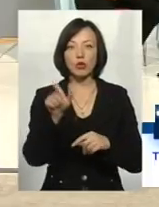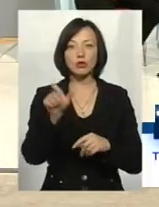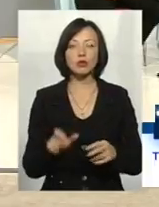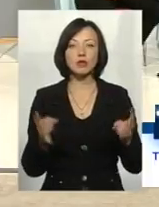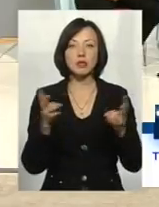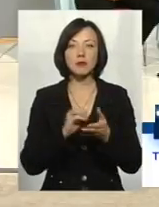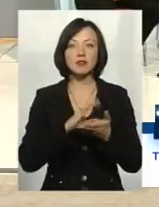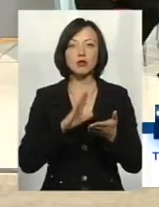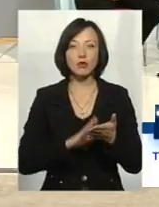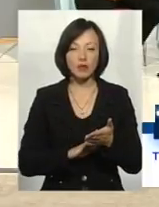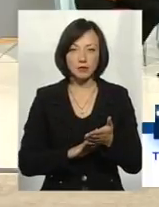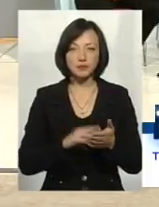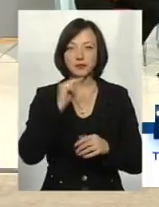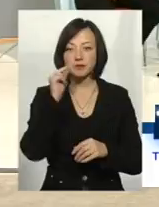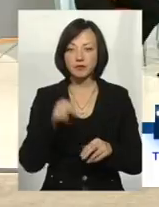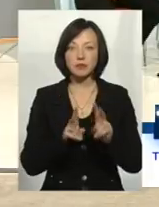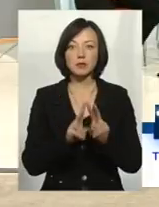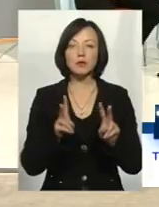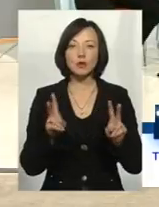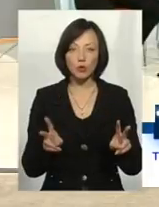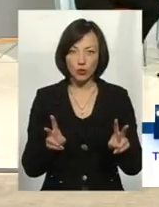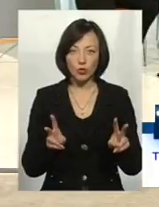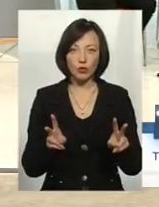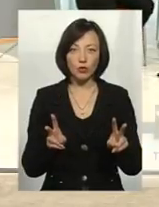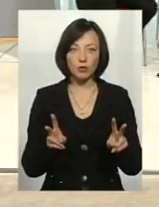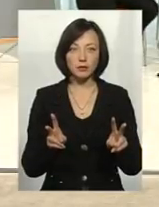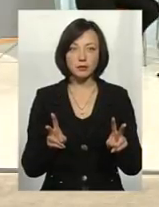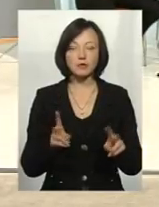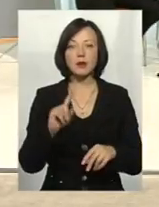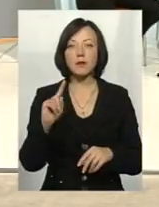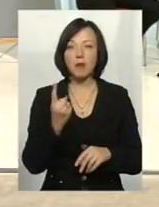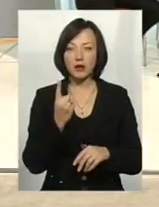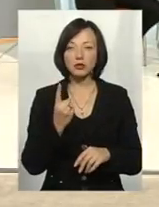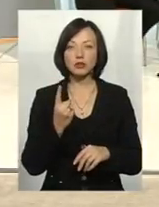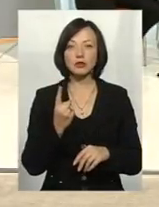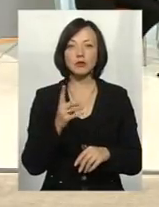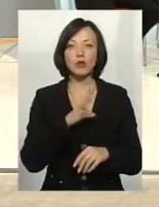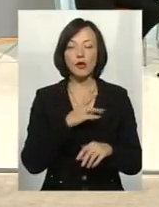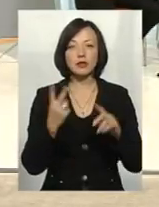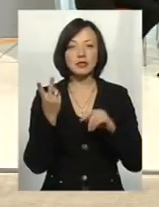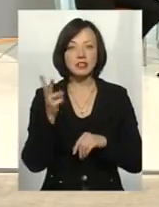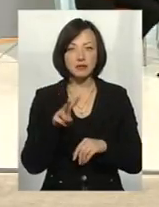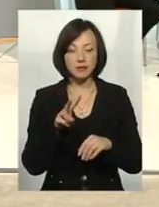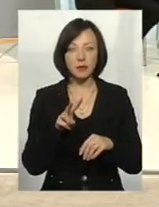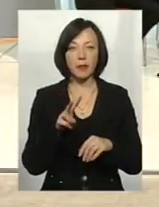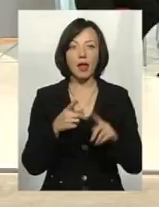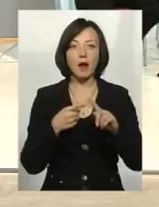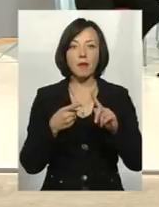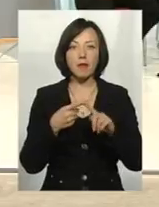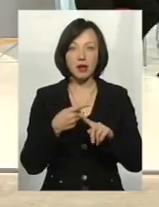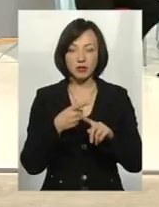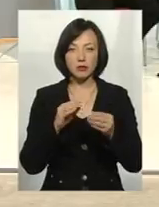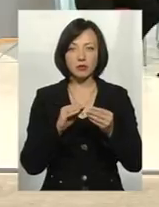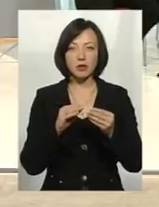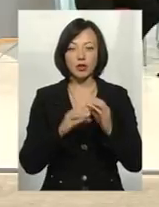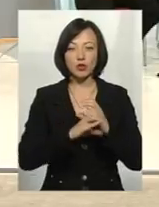встановити. Встановити винних, хто власник кієї труби, я так розумію, так? По-перше, там було дві труби. Перша труба – це злівного каналізація, так